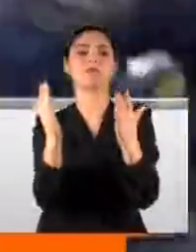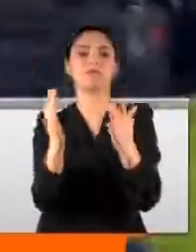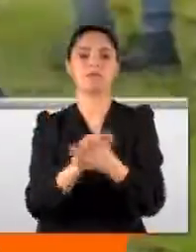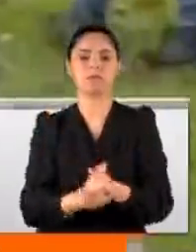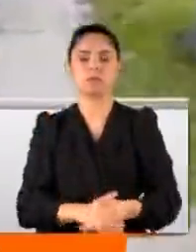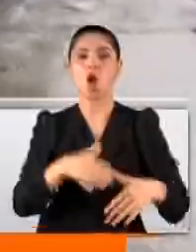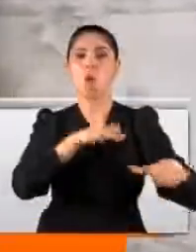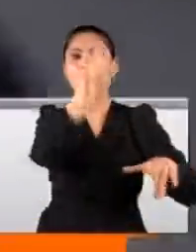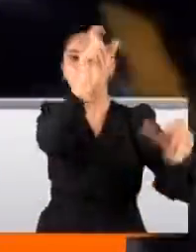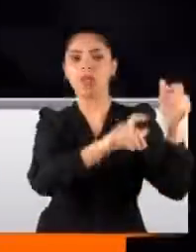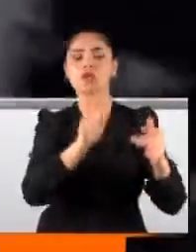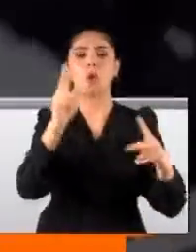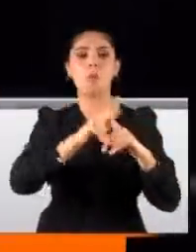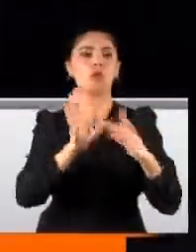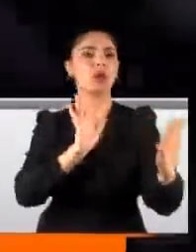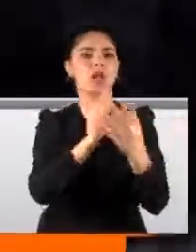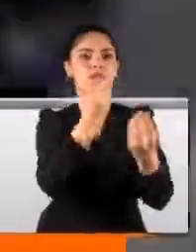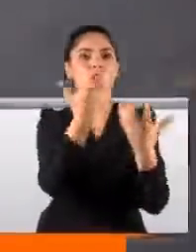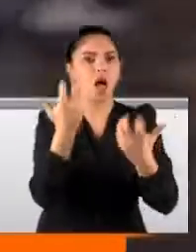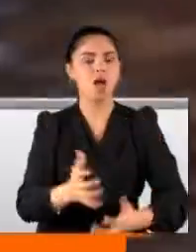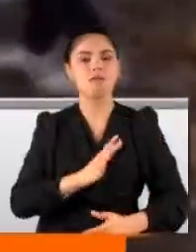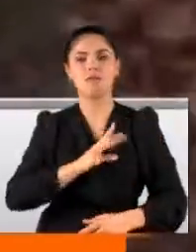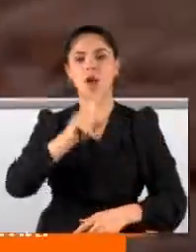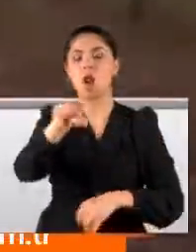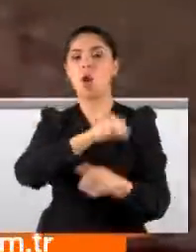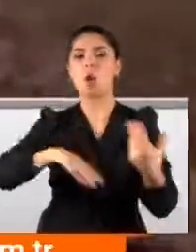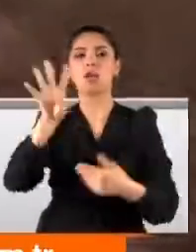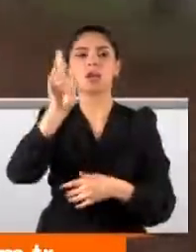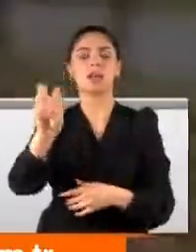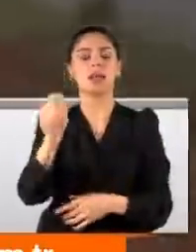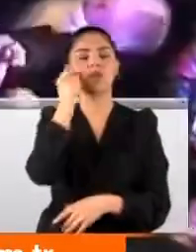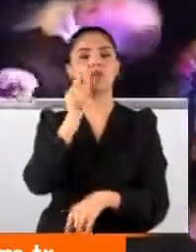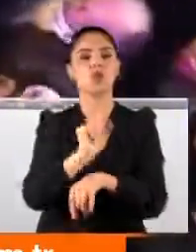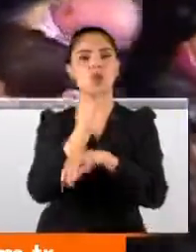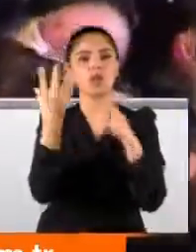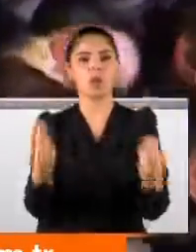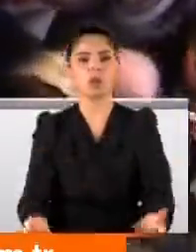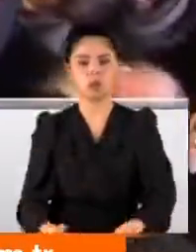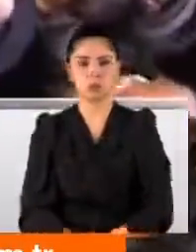Protestoculara polisin müdahalesi sert oldu. Olaylarda 48 kişi gözaltına alındı.